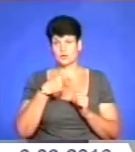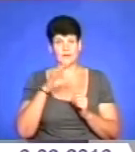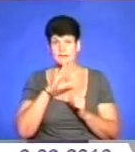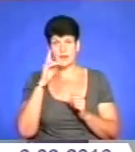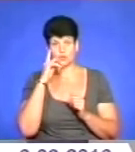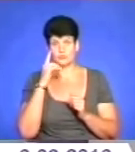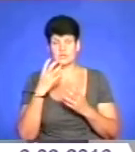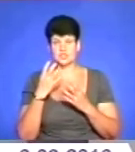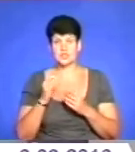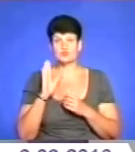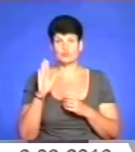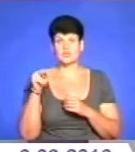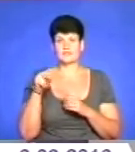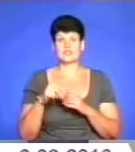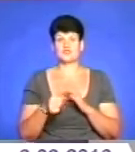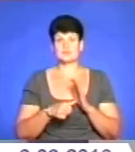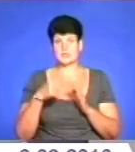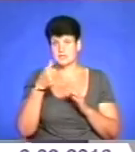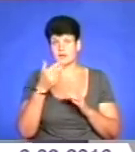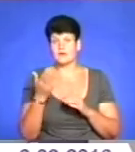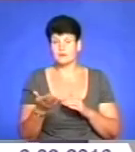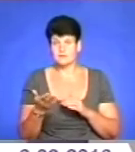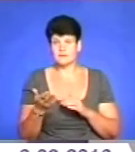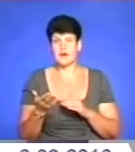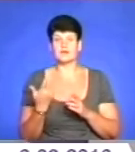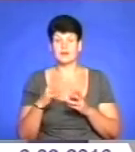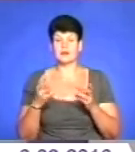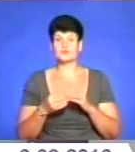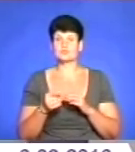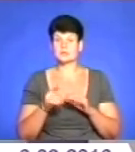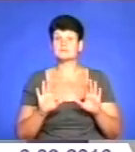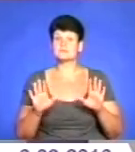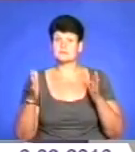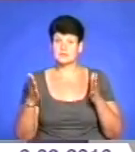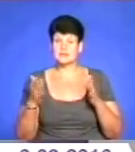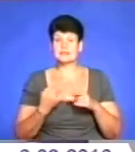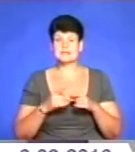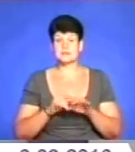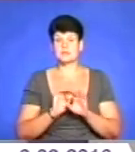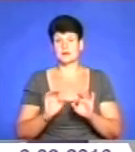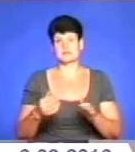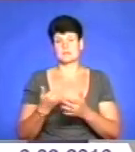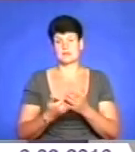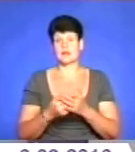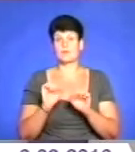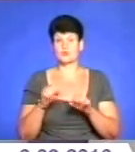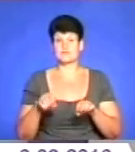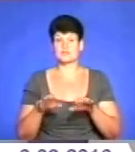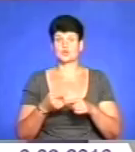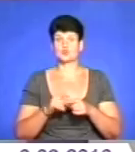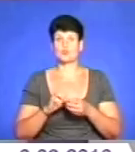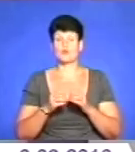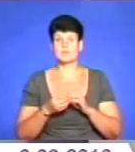не думали ще, що буде у 2016 році, але разом з тим якось так склалося. І це тепер чудовий приклад, як можна вирішити цю проблему.